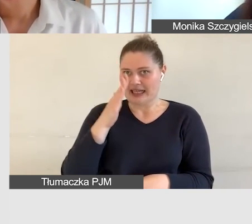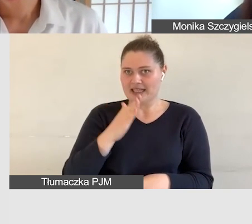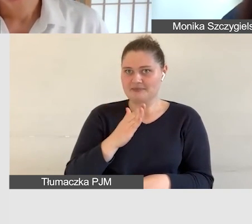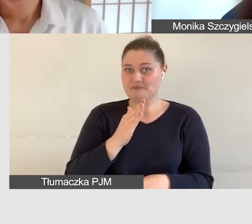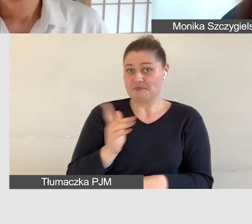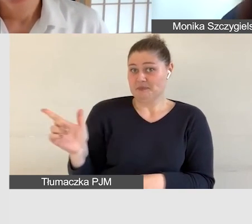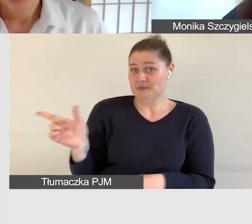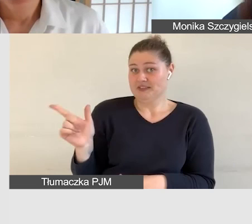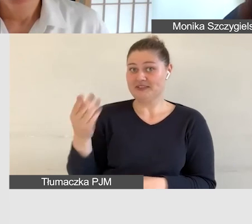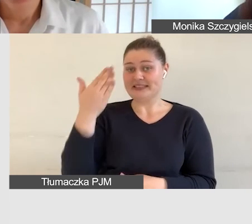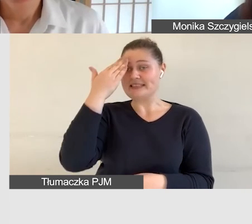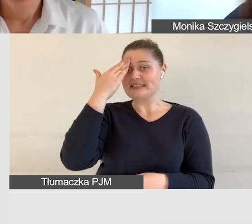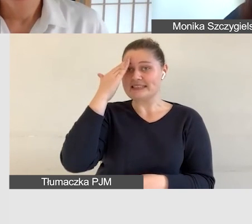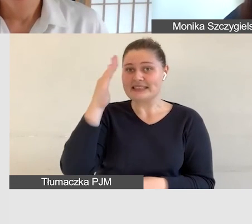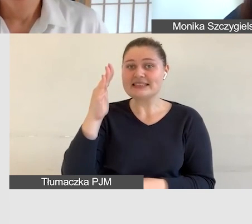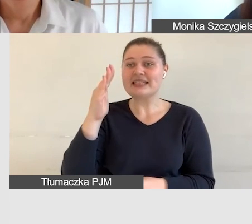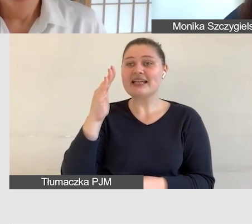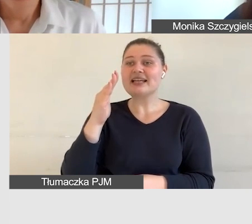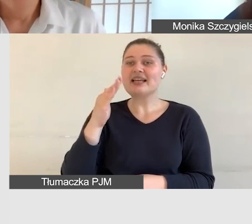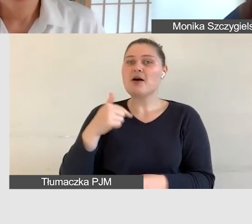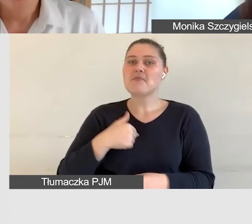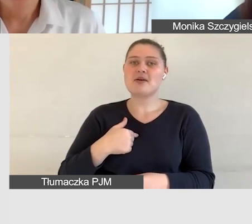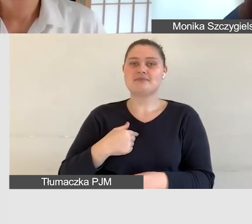że po prostu wyczerpałyśmy temat